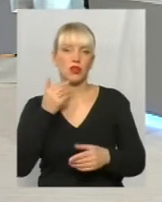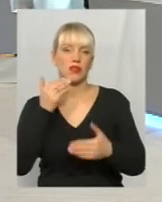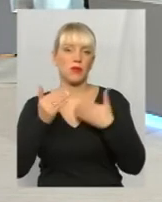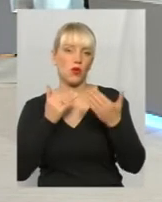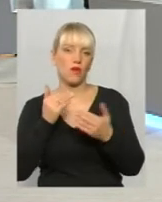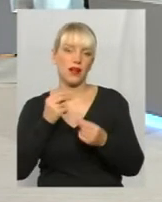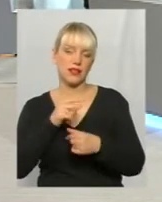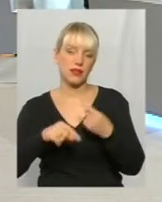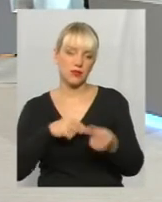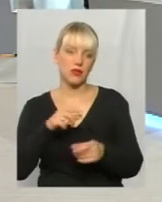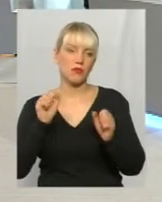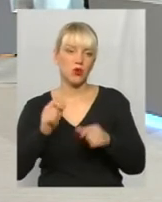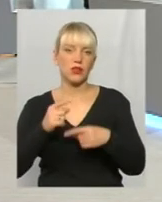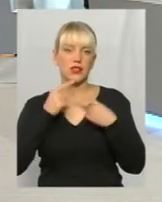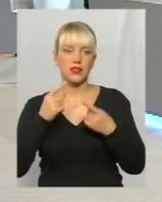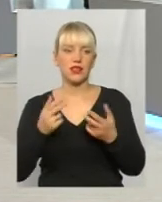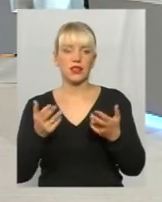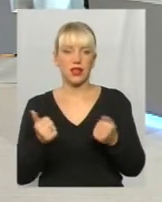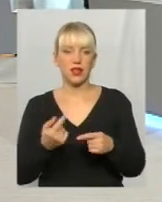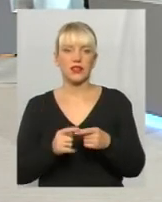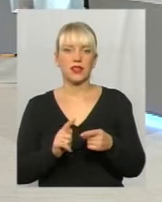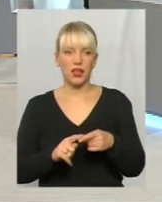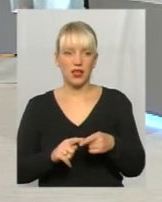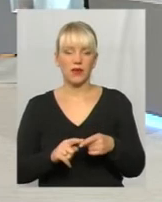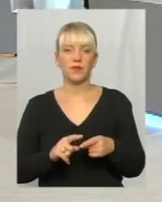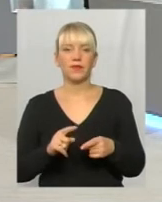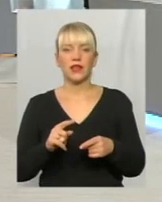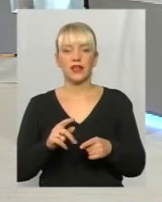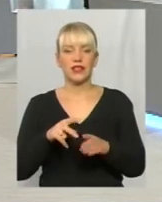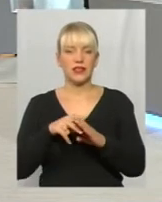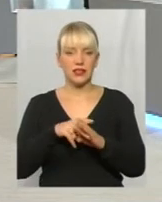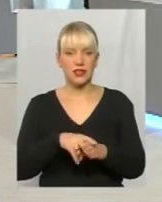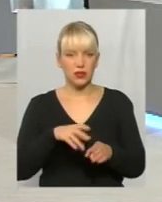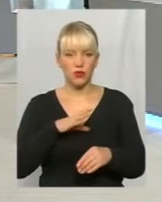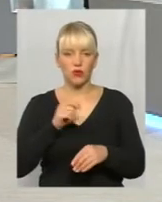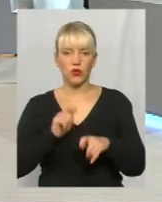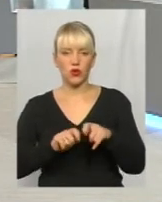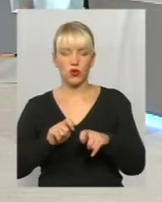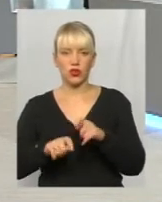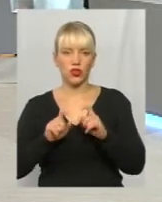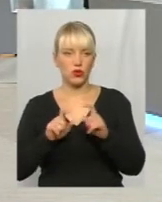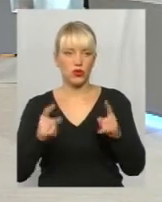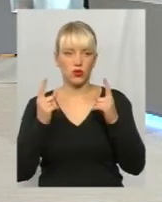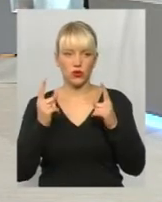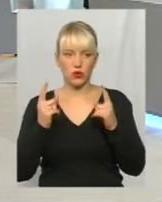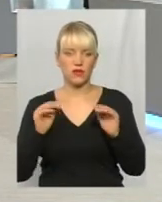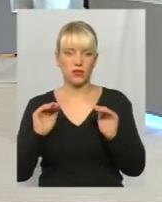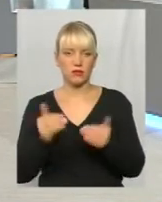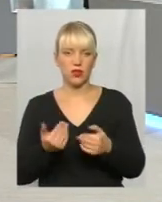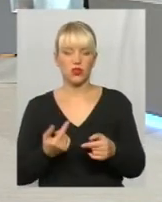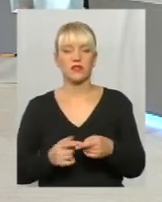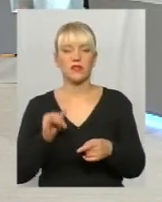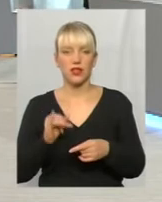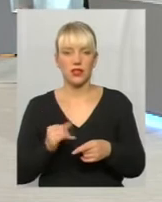бізнесом можна сказати, що так ці роки тиск з боку контролюючих структур суттєво зменшився.